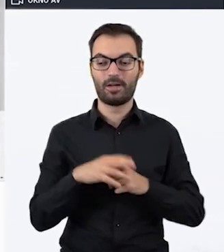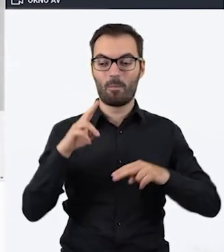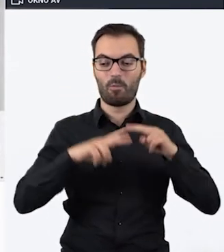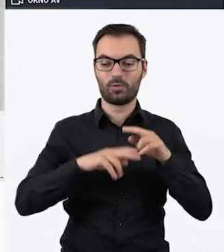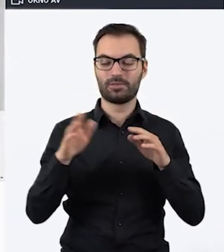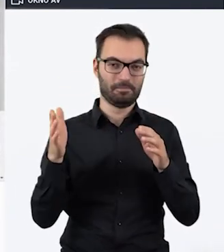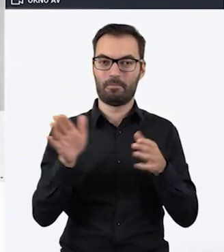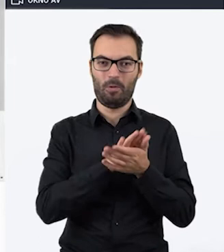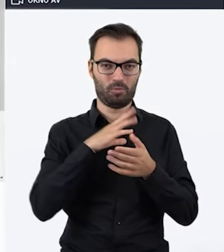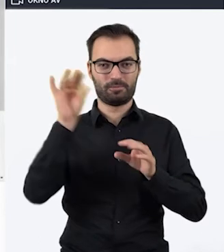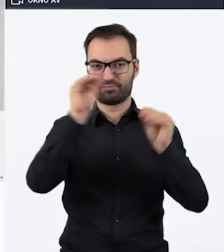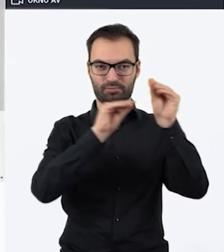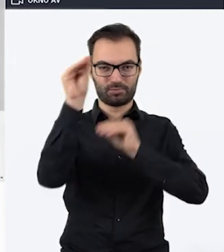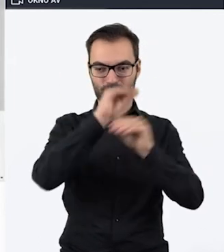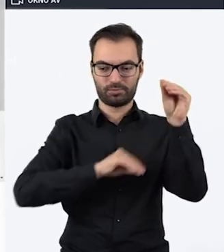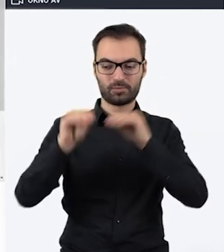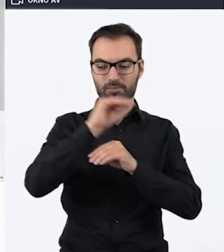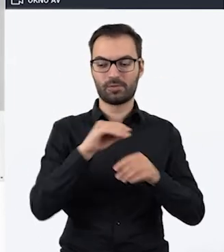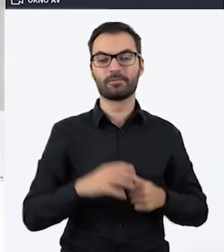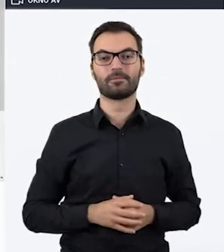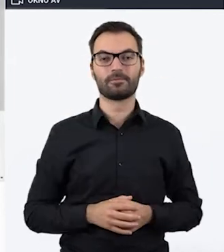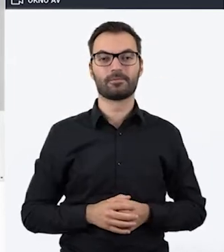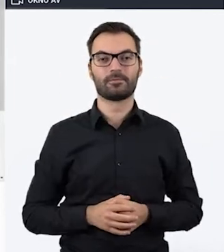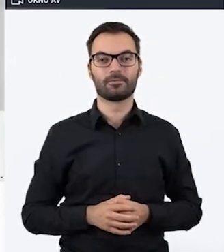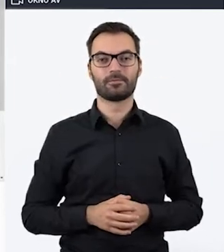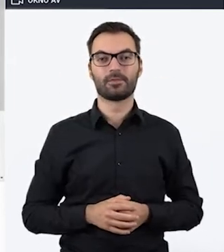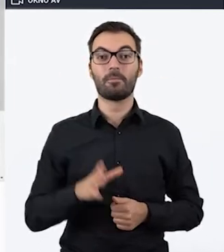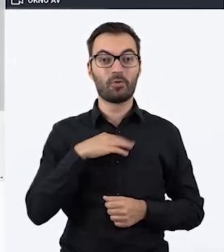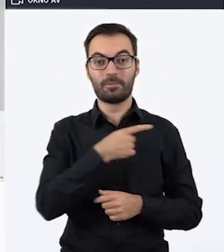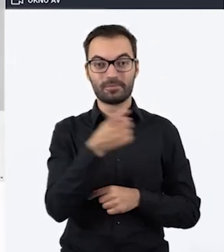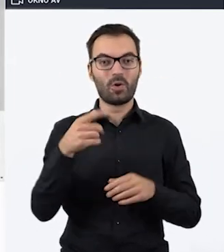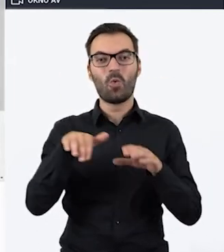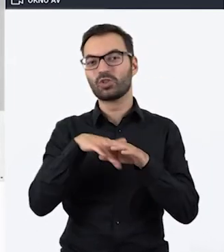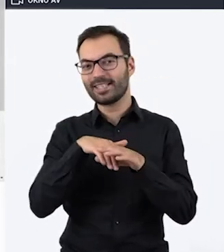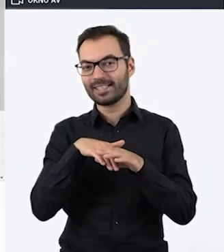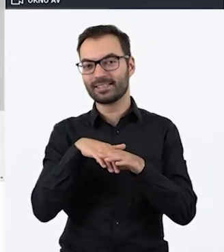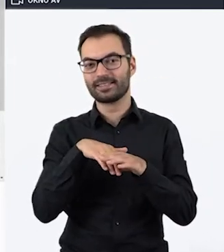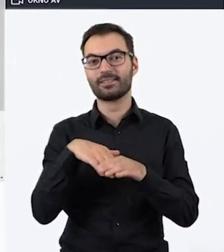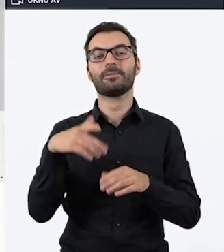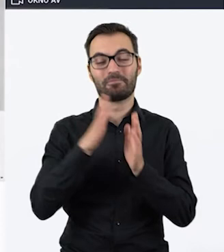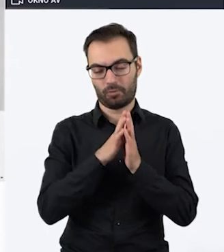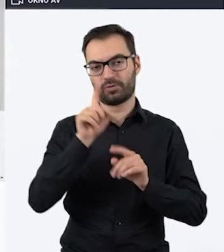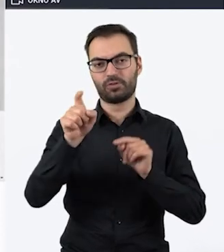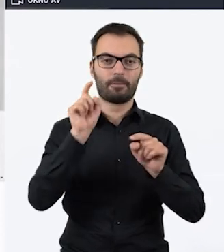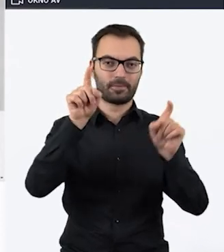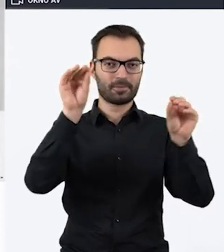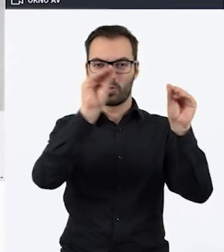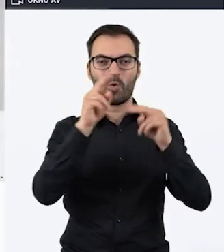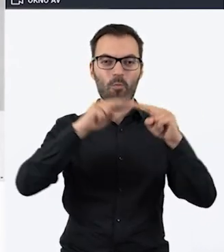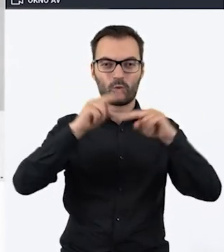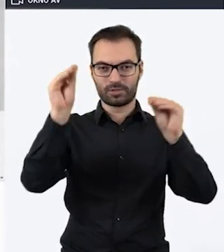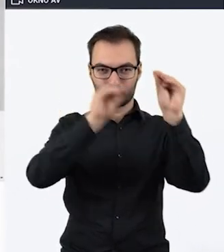puzzle są w pełni interaktywne i możemy poprosić uczestników i uczestniczki naszego escape roomu o